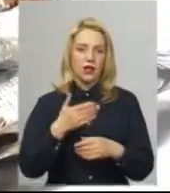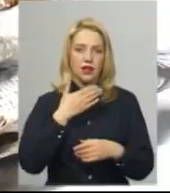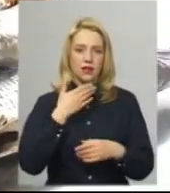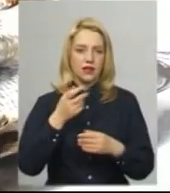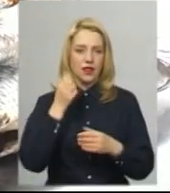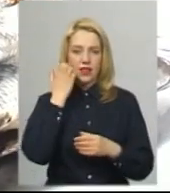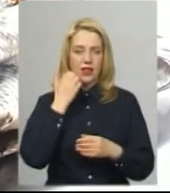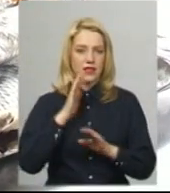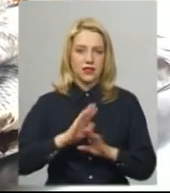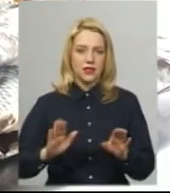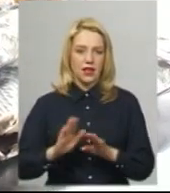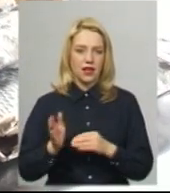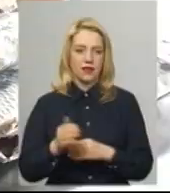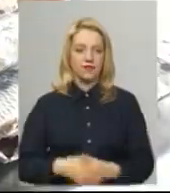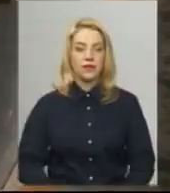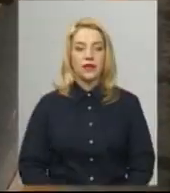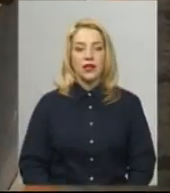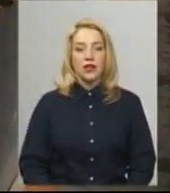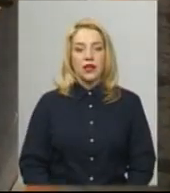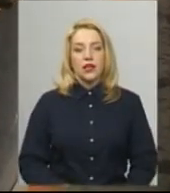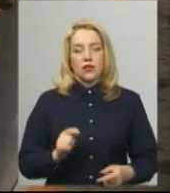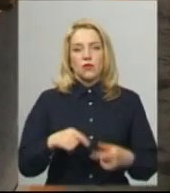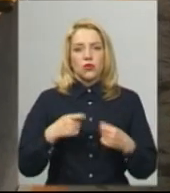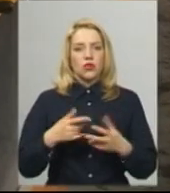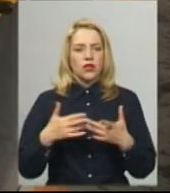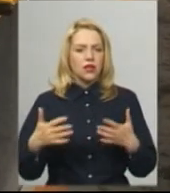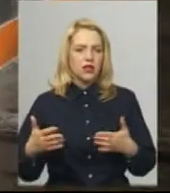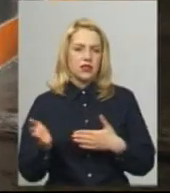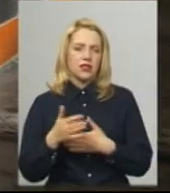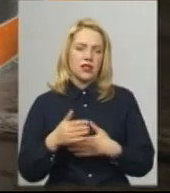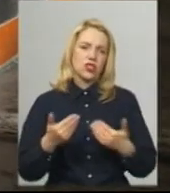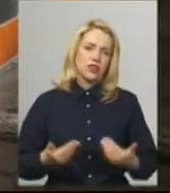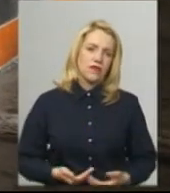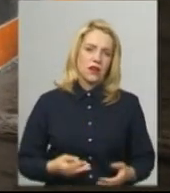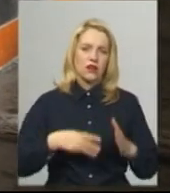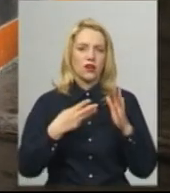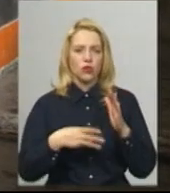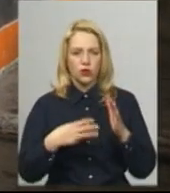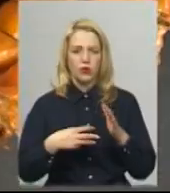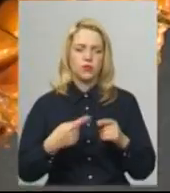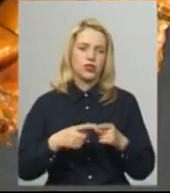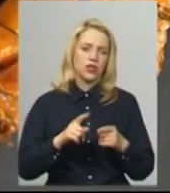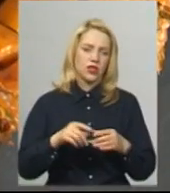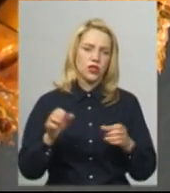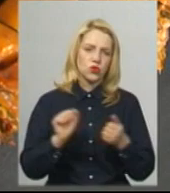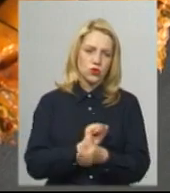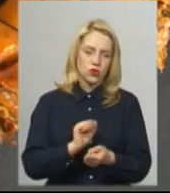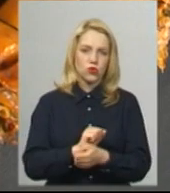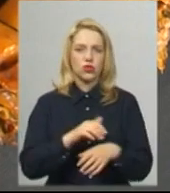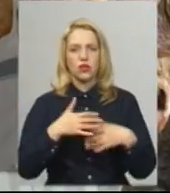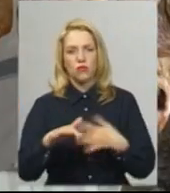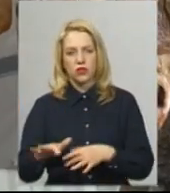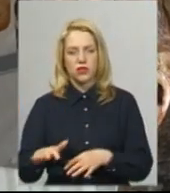На рибному ринку в Летичеві продають різний асортимент риби – живу, копчену, в'ялену, сушену, морську та річкову, іноді